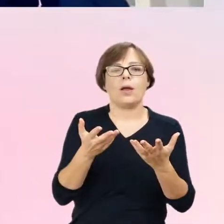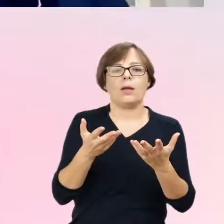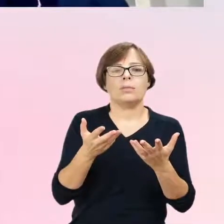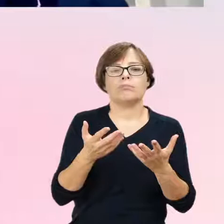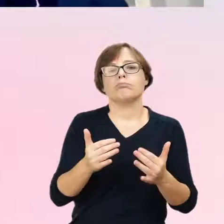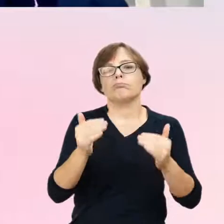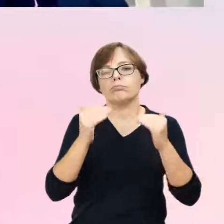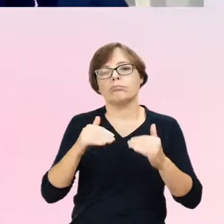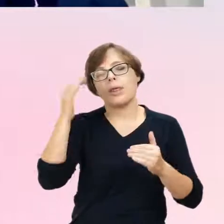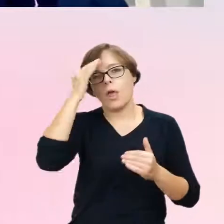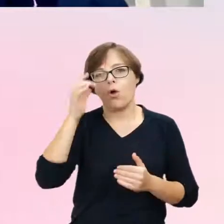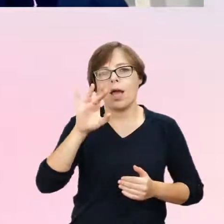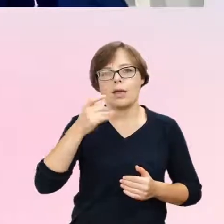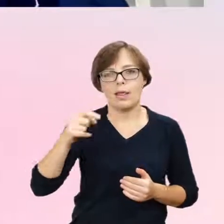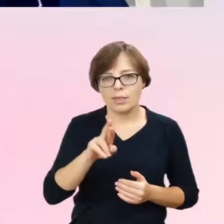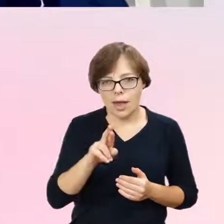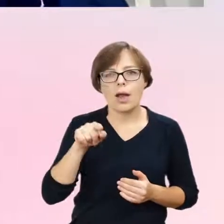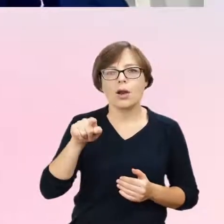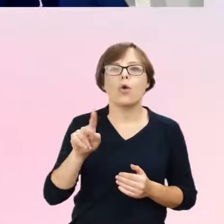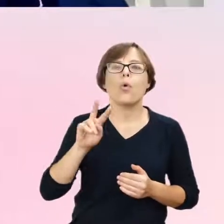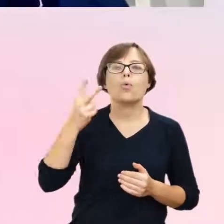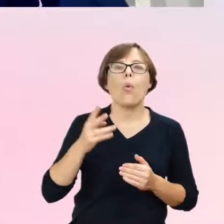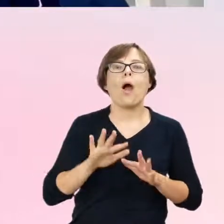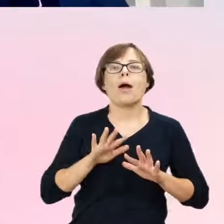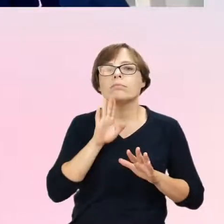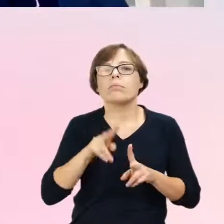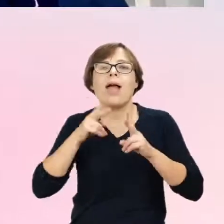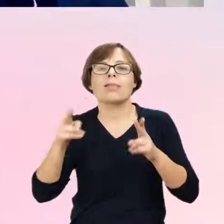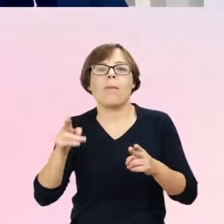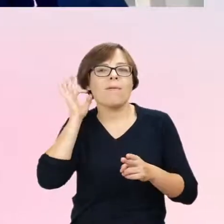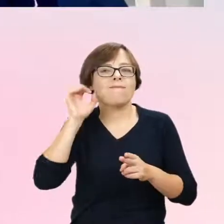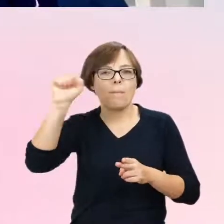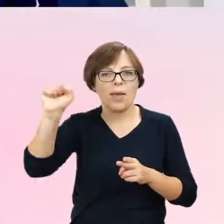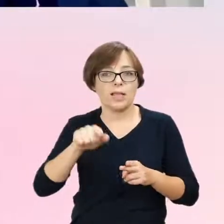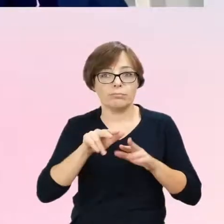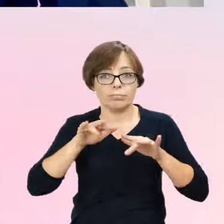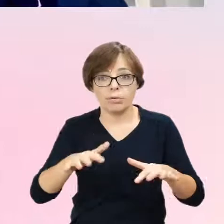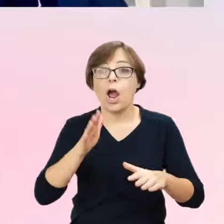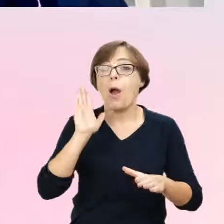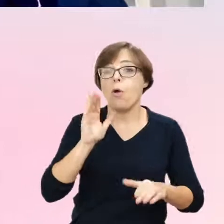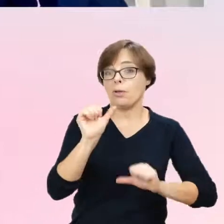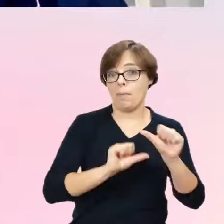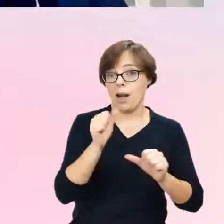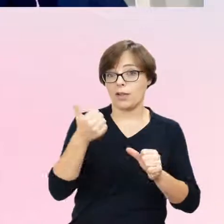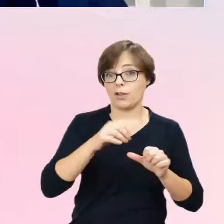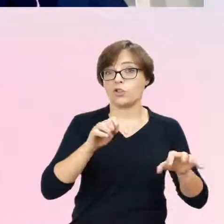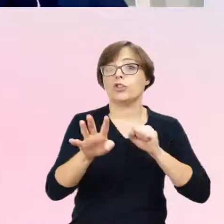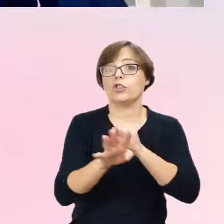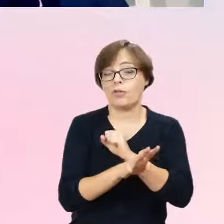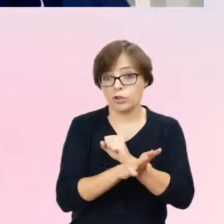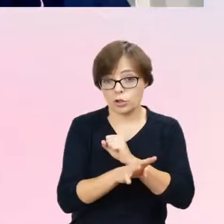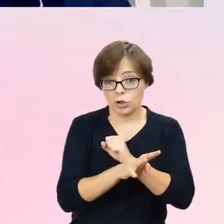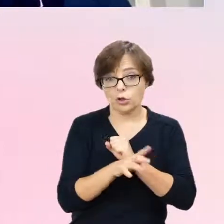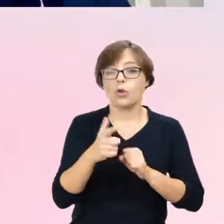Teoria gender rozpowszechniona przez drugą falę feminizmu. i doszliśmy w latach dziewięćdziesiątych do kontynuum